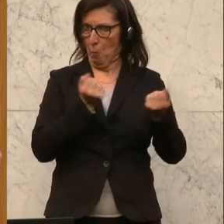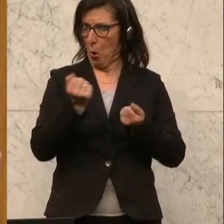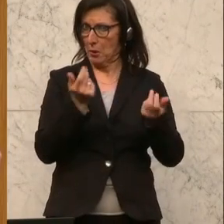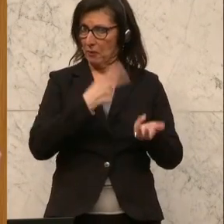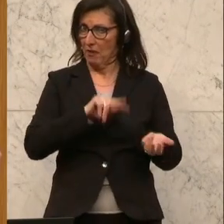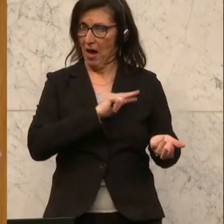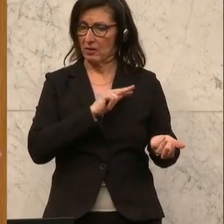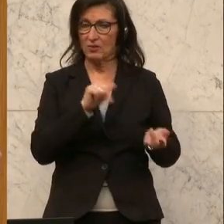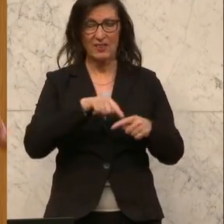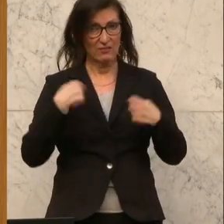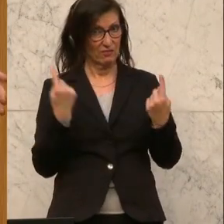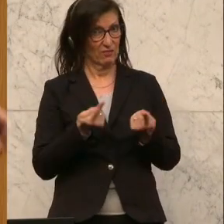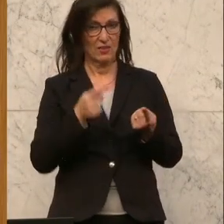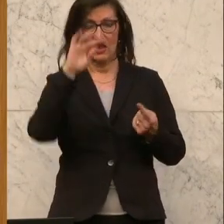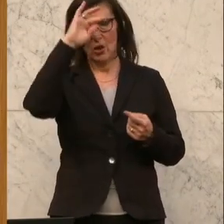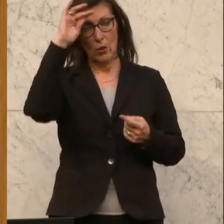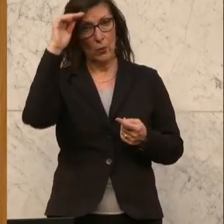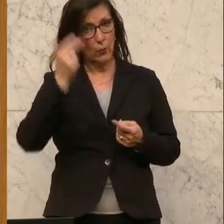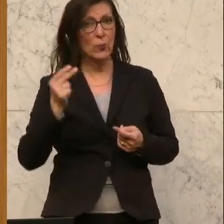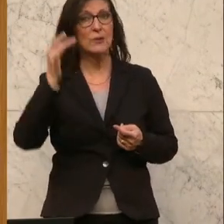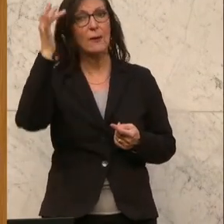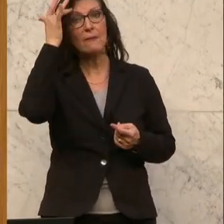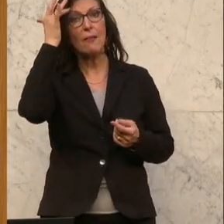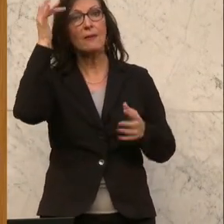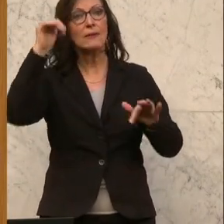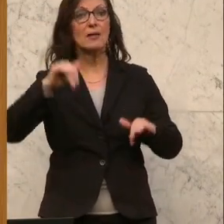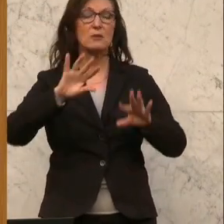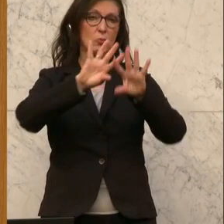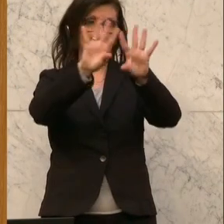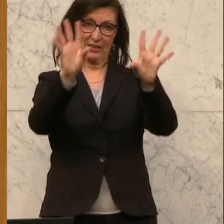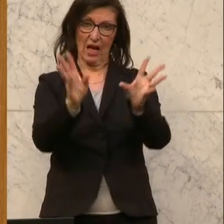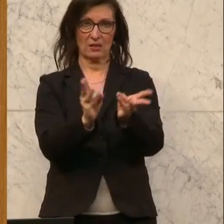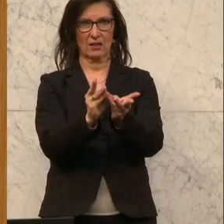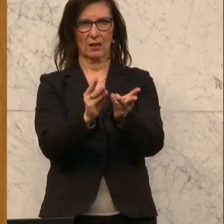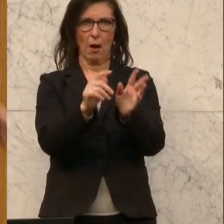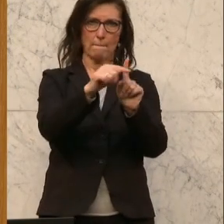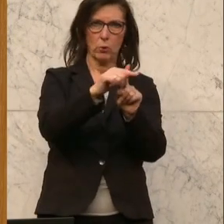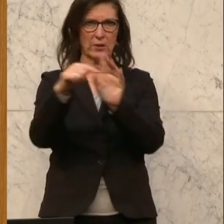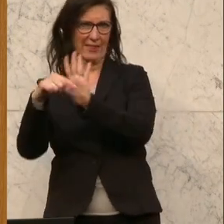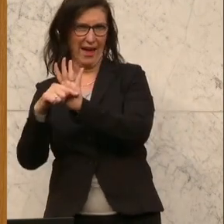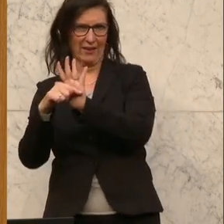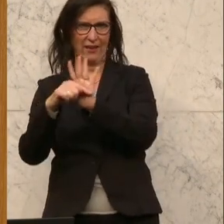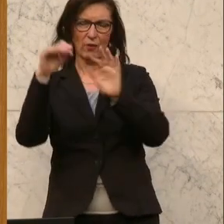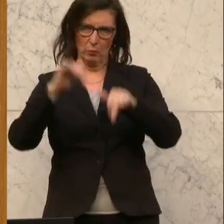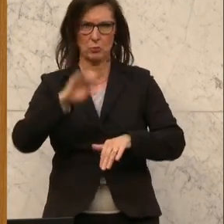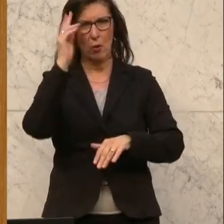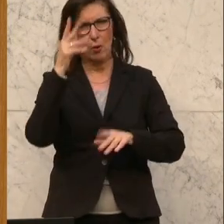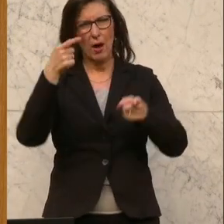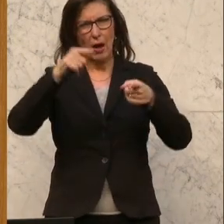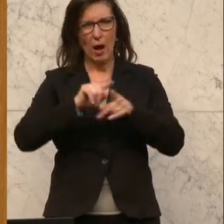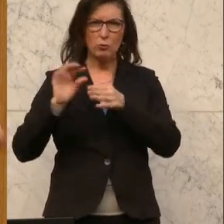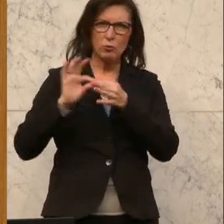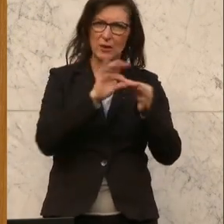die künstliche Intelligenz ganzheitlich betrachten und auch die Schattenseiten mitdenken. Es ergeben sich einige Rechtsfragen in diesem Zusammenhang.